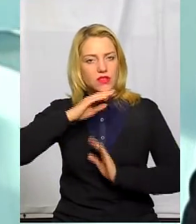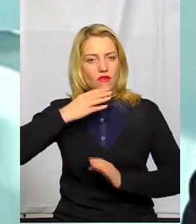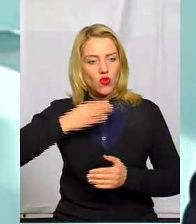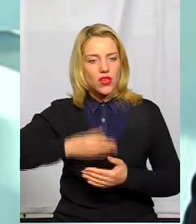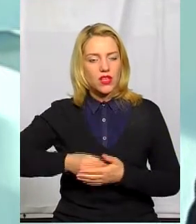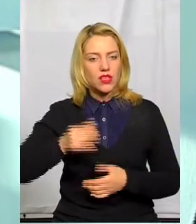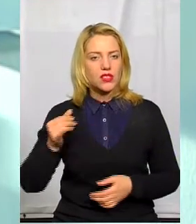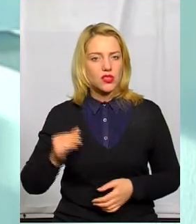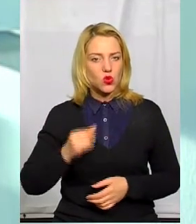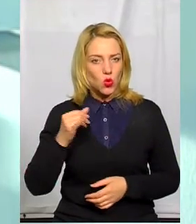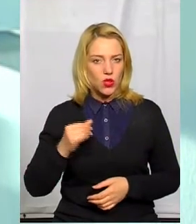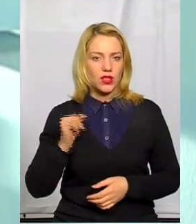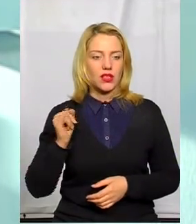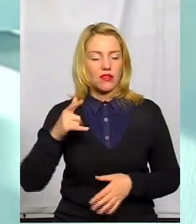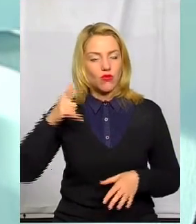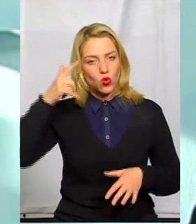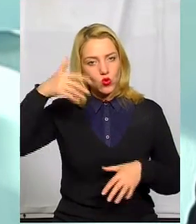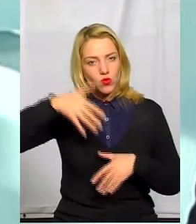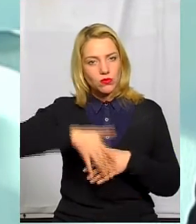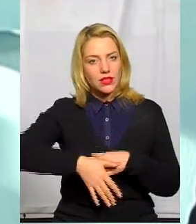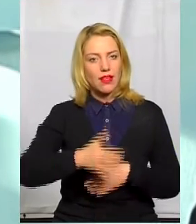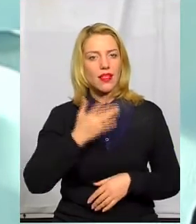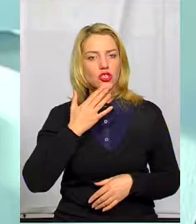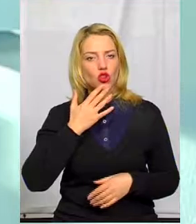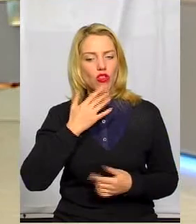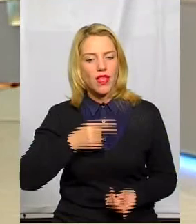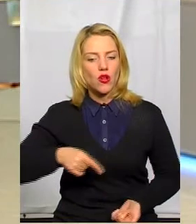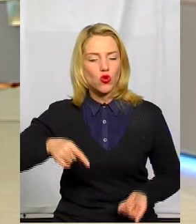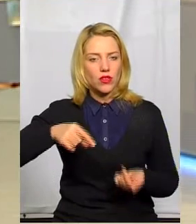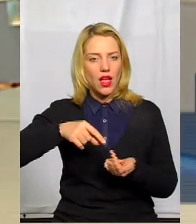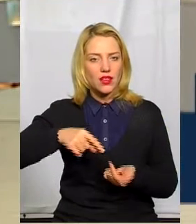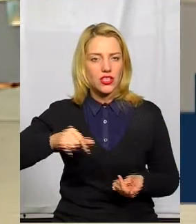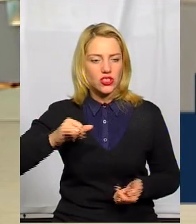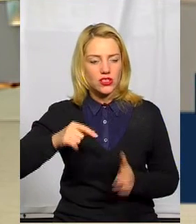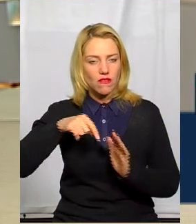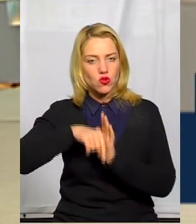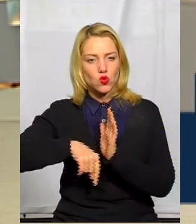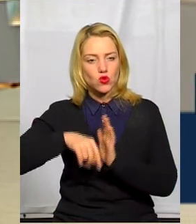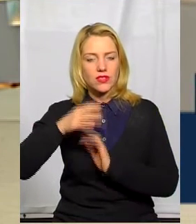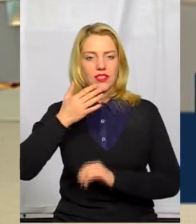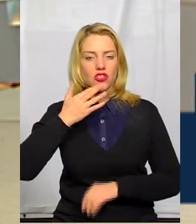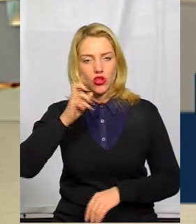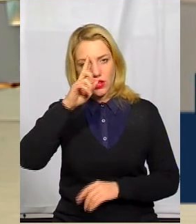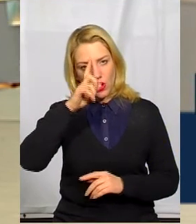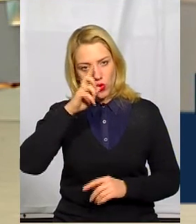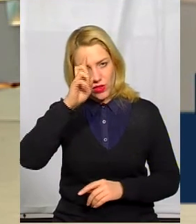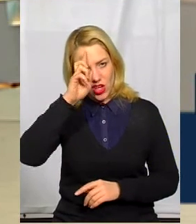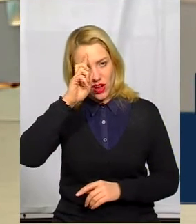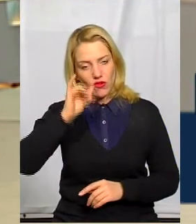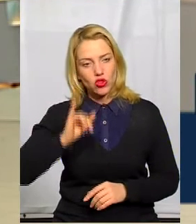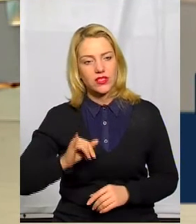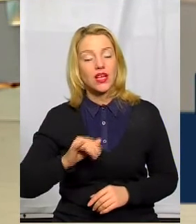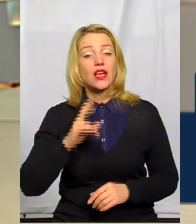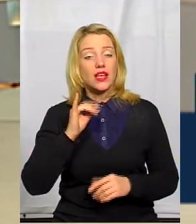історії, в розуміння національної належності, значить, в сутність національної державності. І